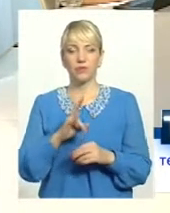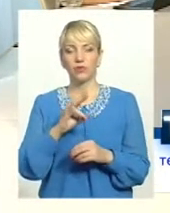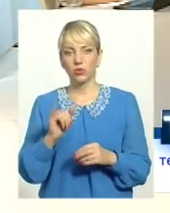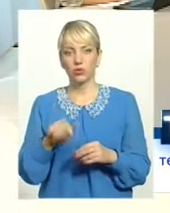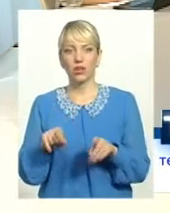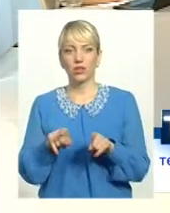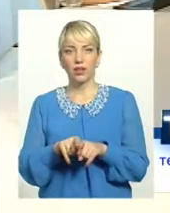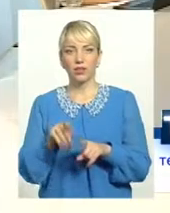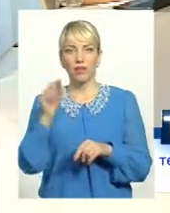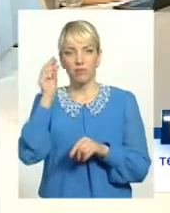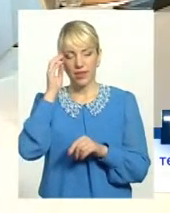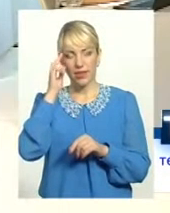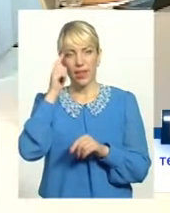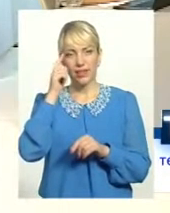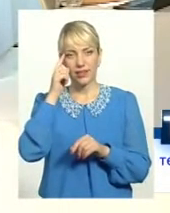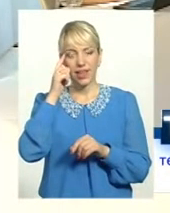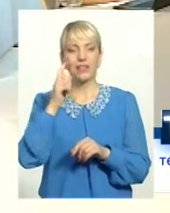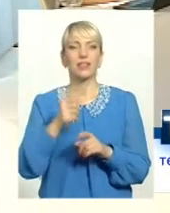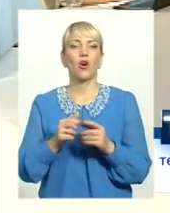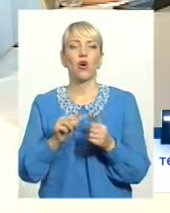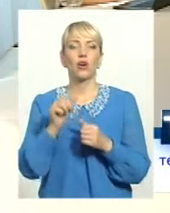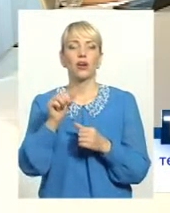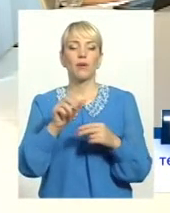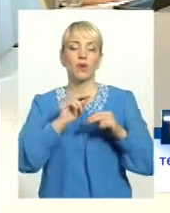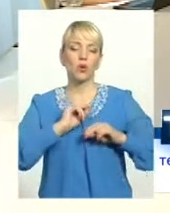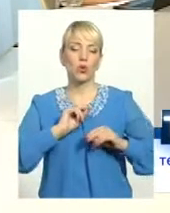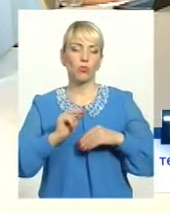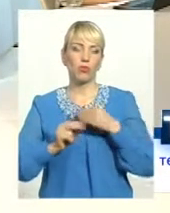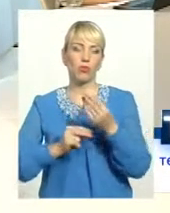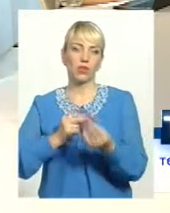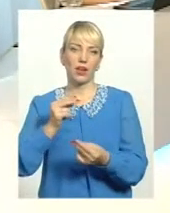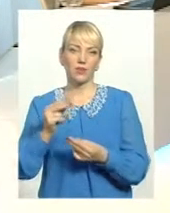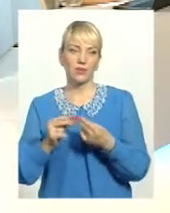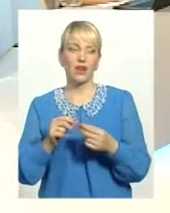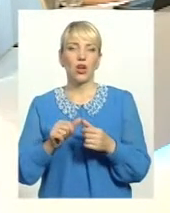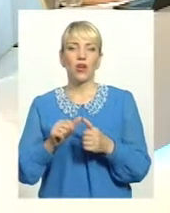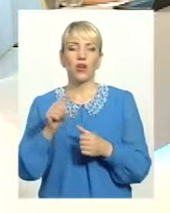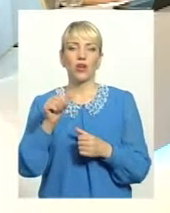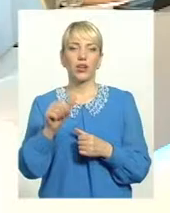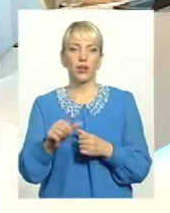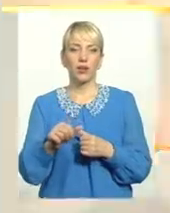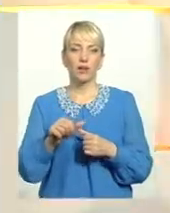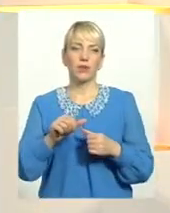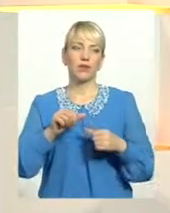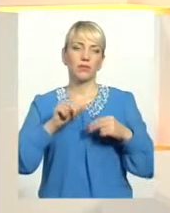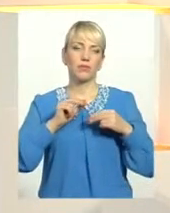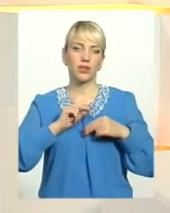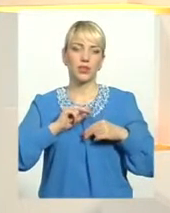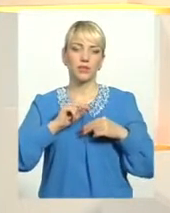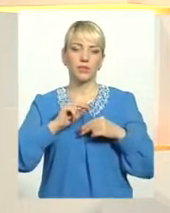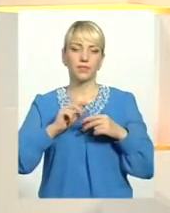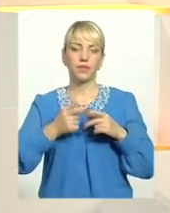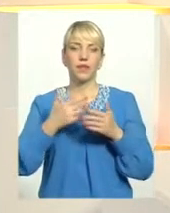такий менталітет окремих роботодавців, окремих керівників підприємств, на жаль. На сьогоднішній день, якщо подивитися,